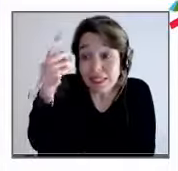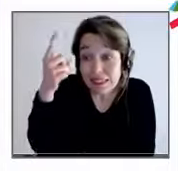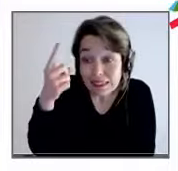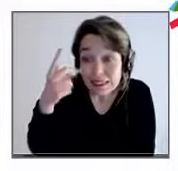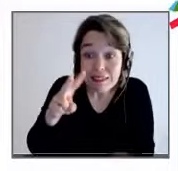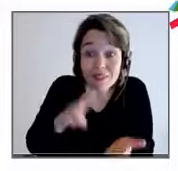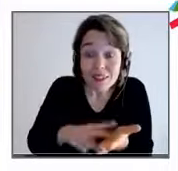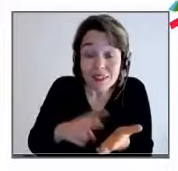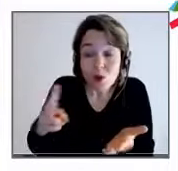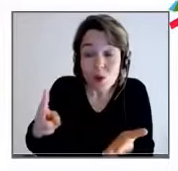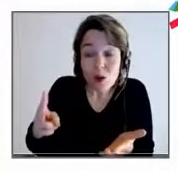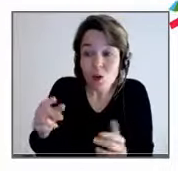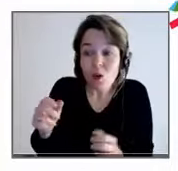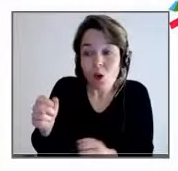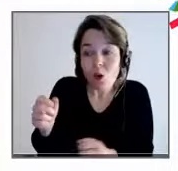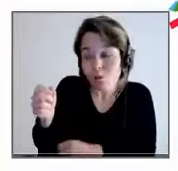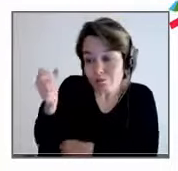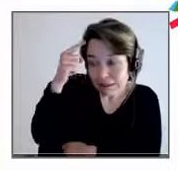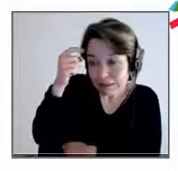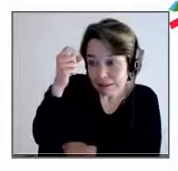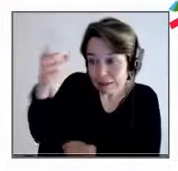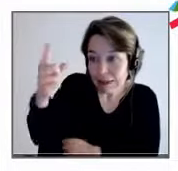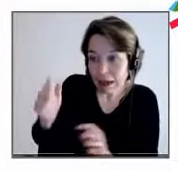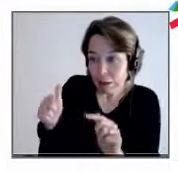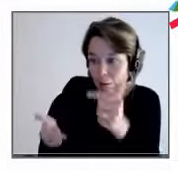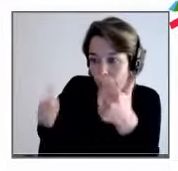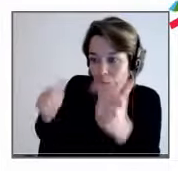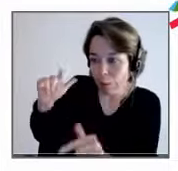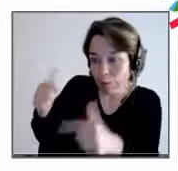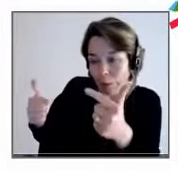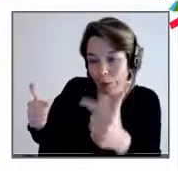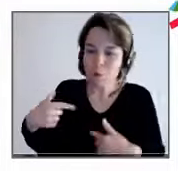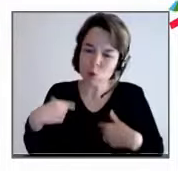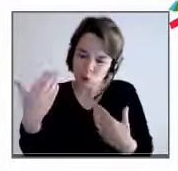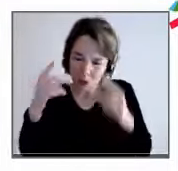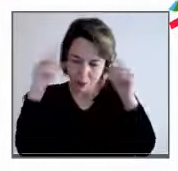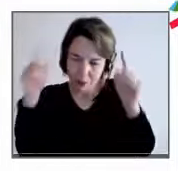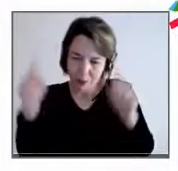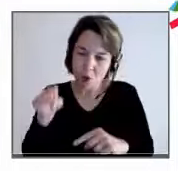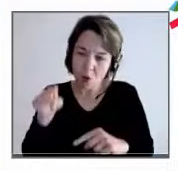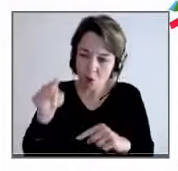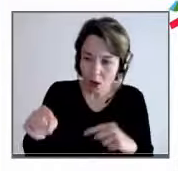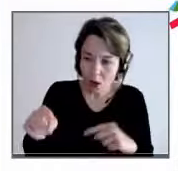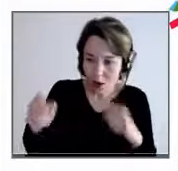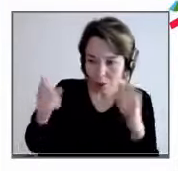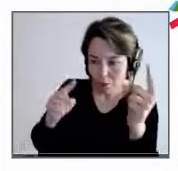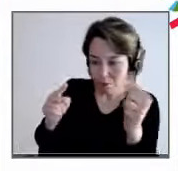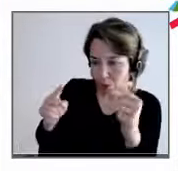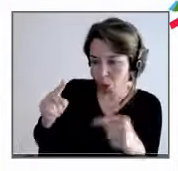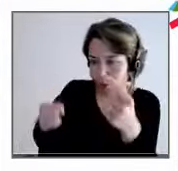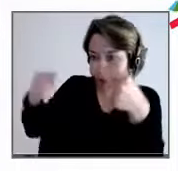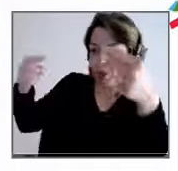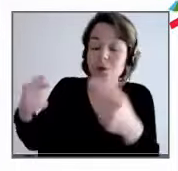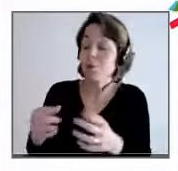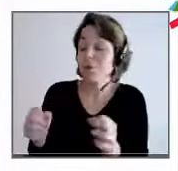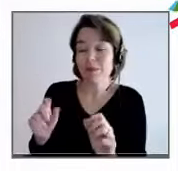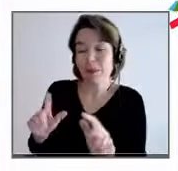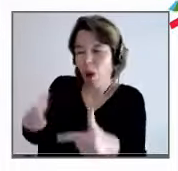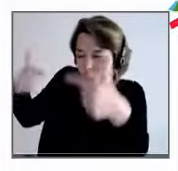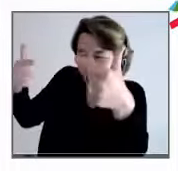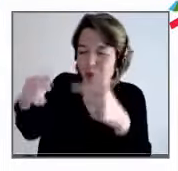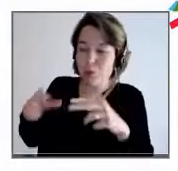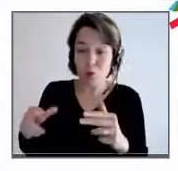quelque chose de fructueux, il faut bien se contredire et ne pas penser la contradiction comme une humiliation, comme un conflit. Donc, dans l'idée de